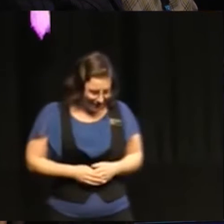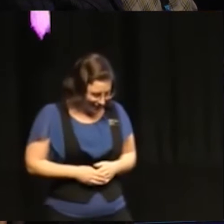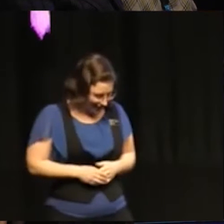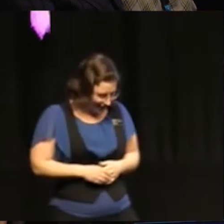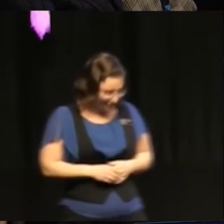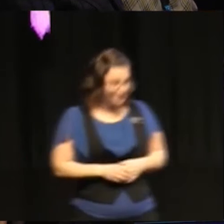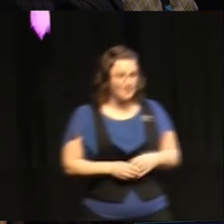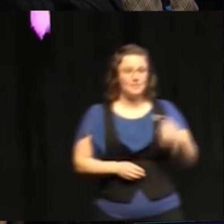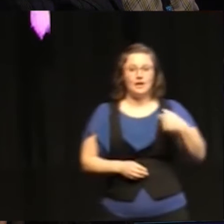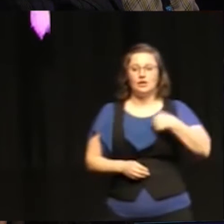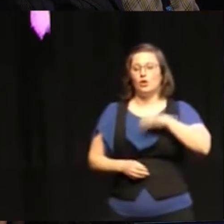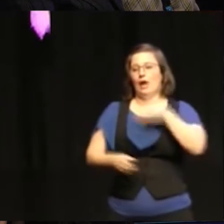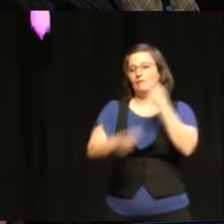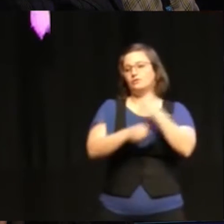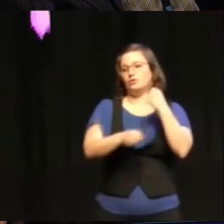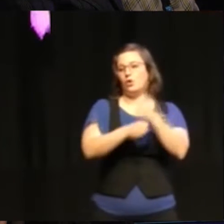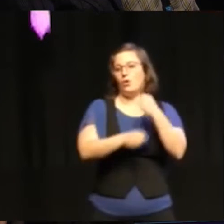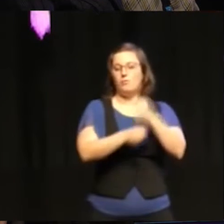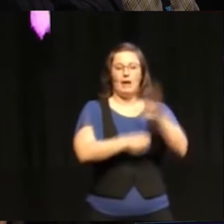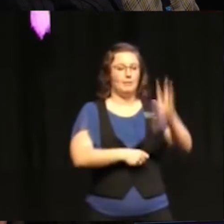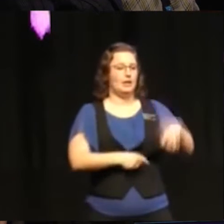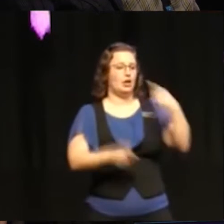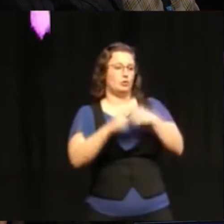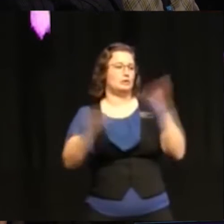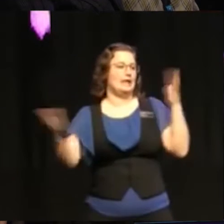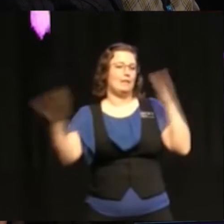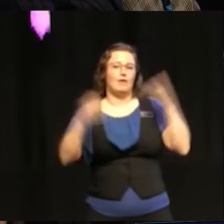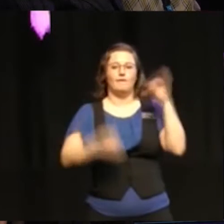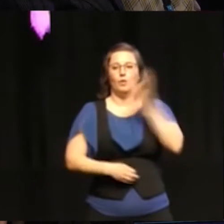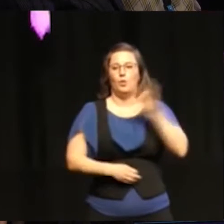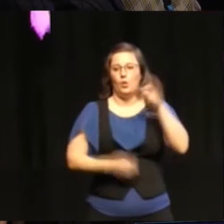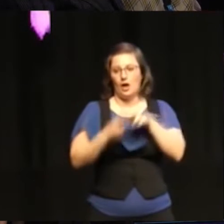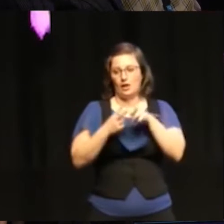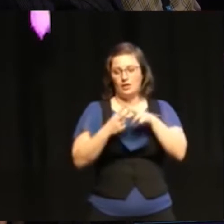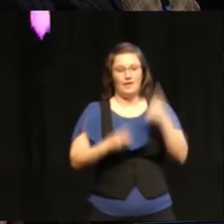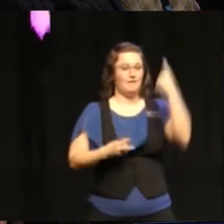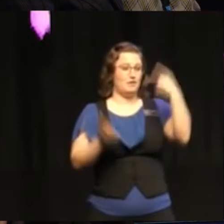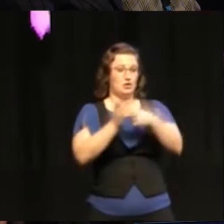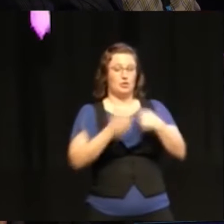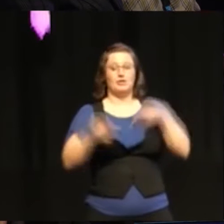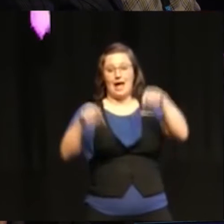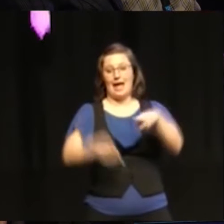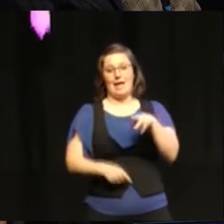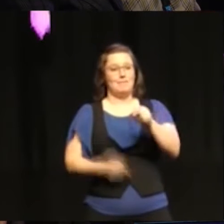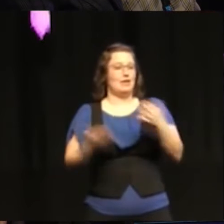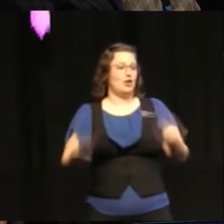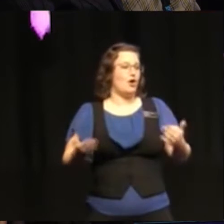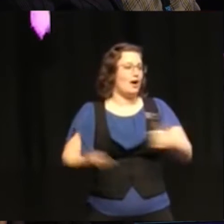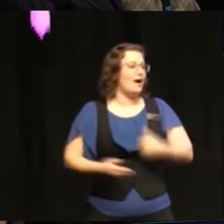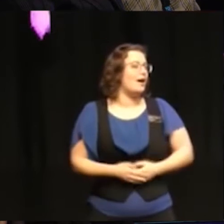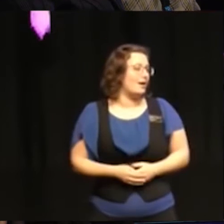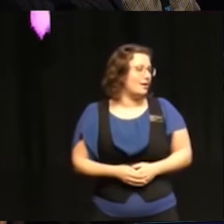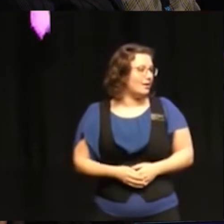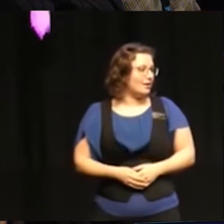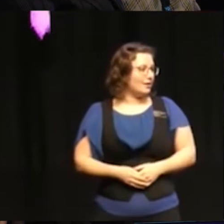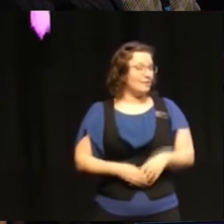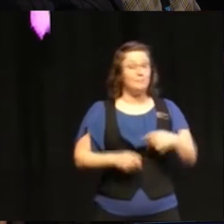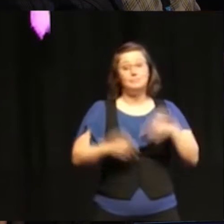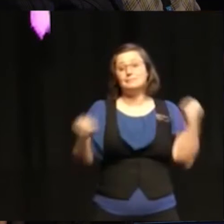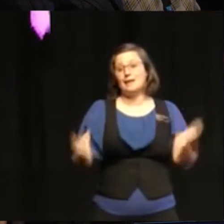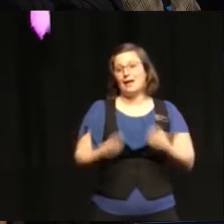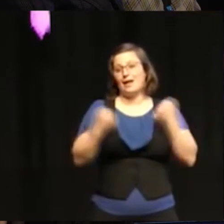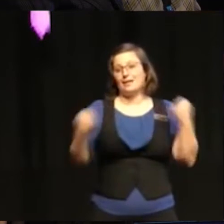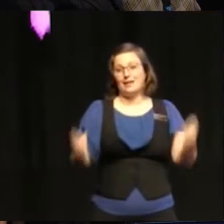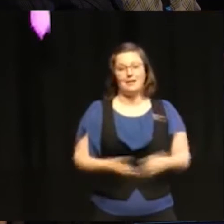So, I work at the Vardags with Miljö and Klimat. It's the first time I'm on Mänskliga Rättigheterdagarna. Very spännande.